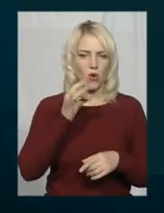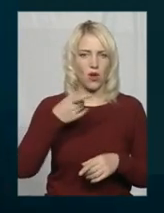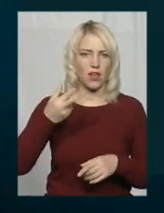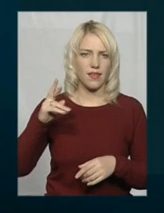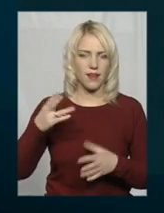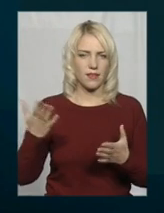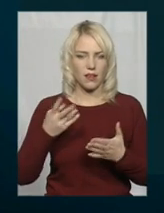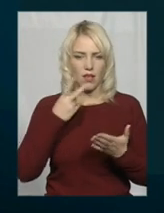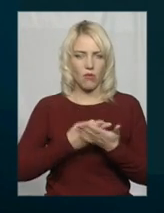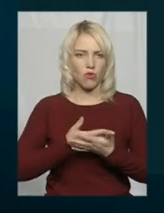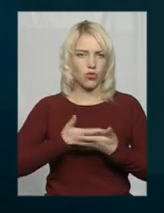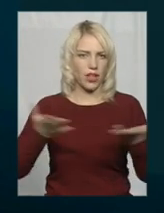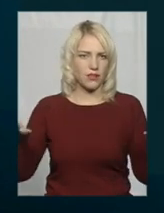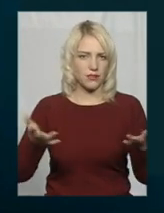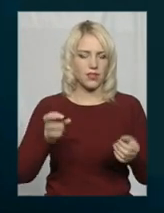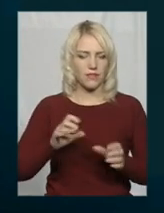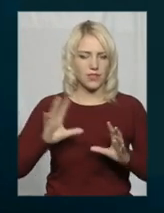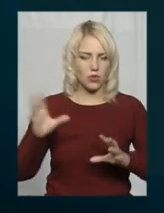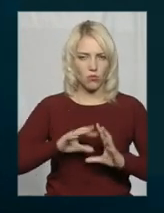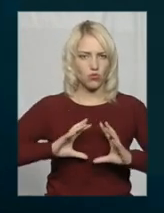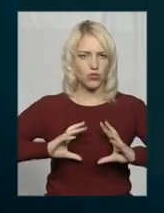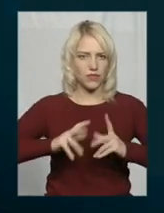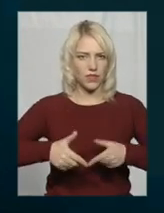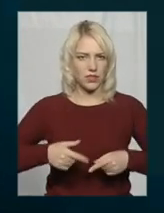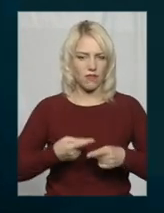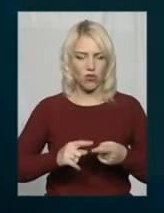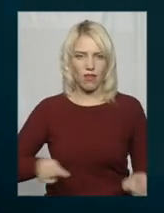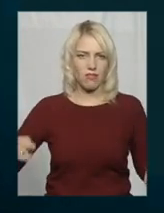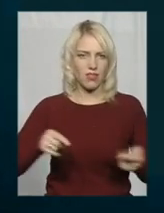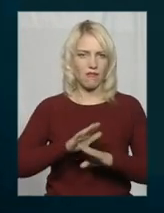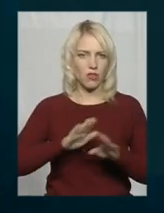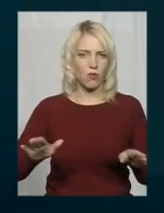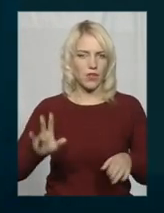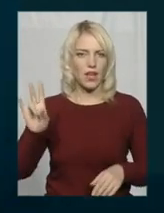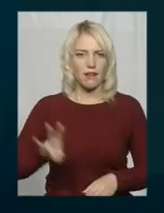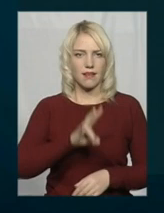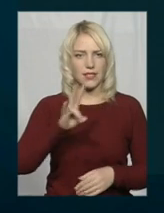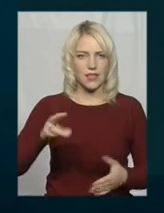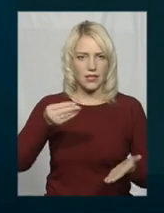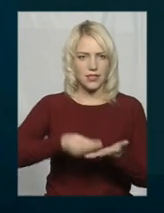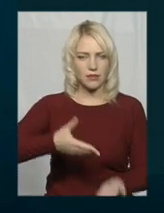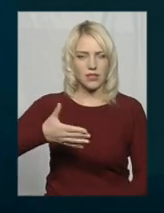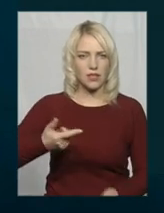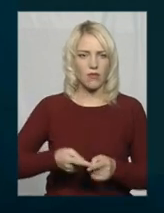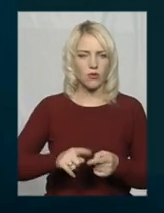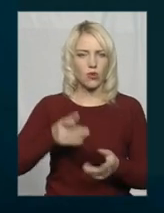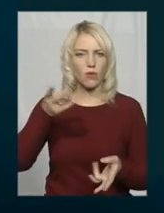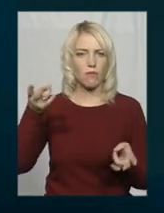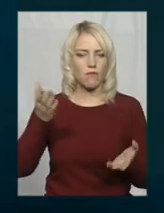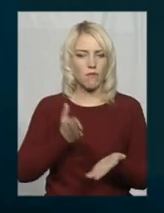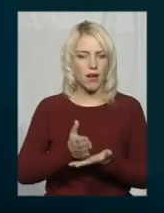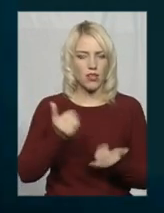подається у цілому світі, вона не відповідає християнським цінностям. Воно має сьогодні